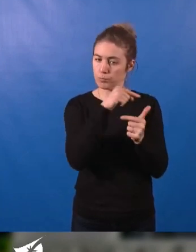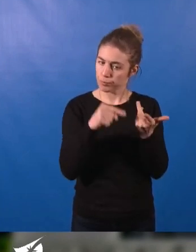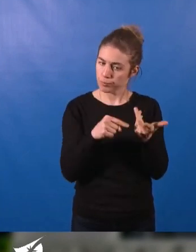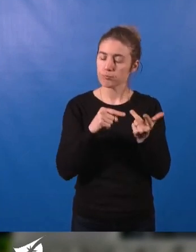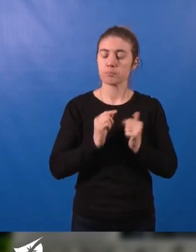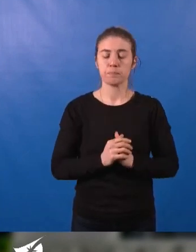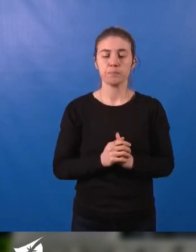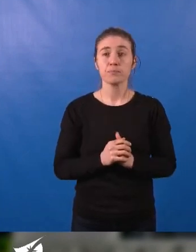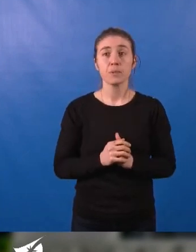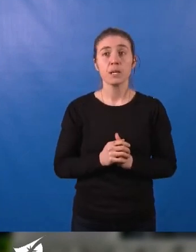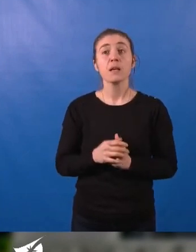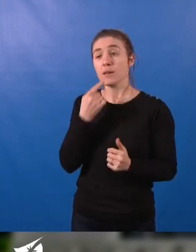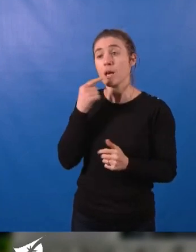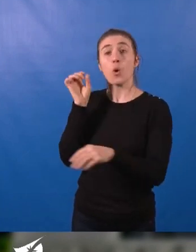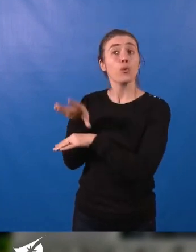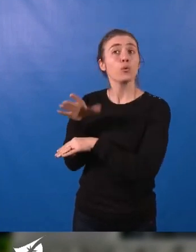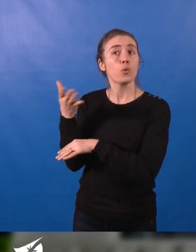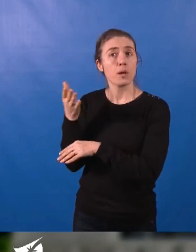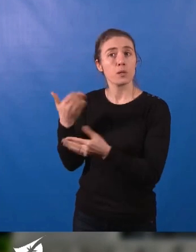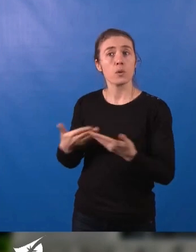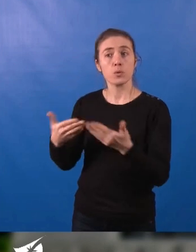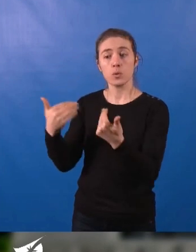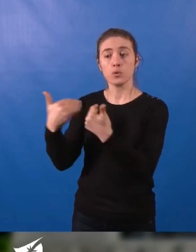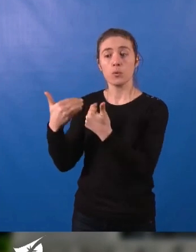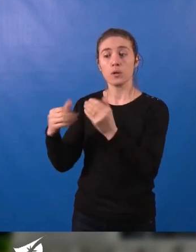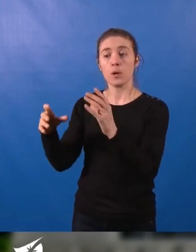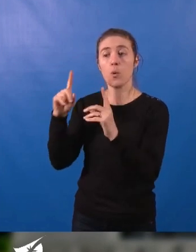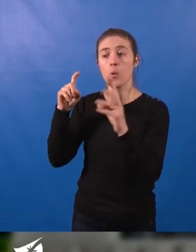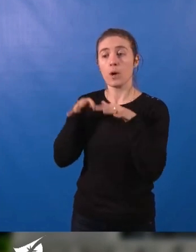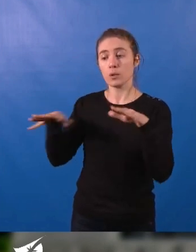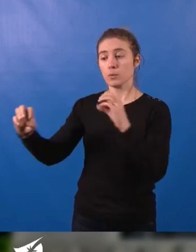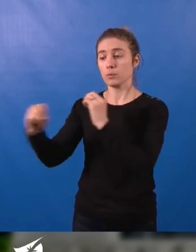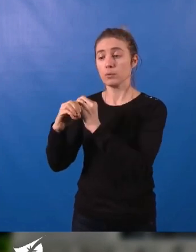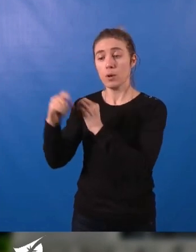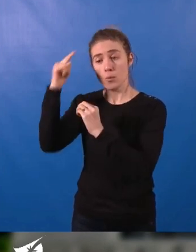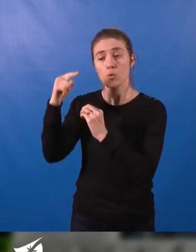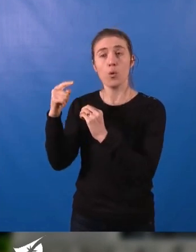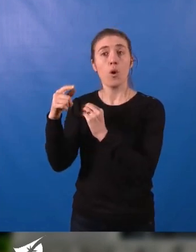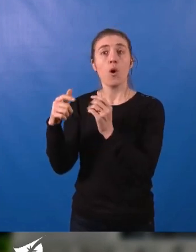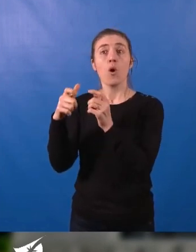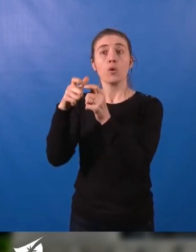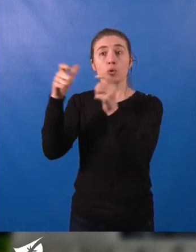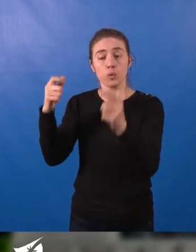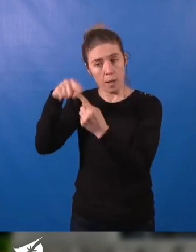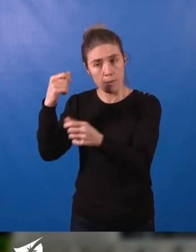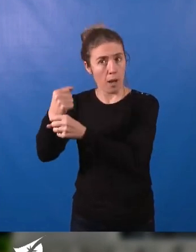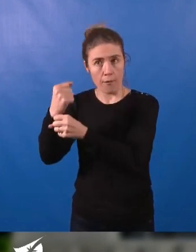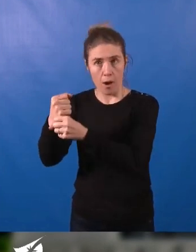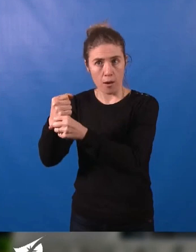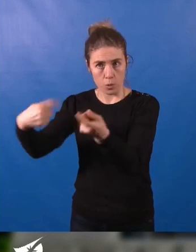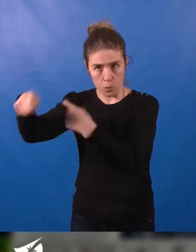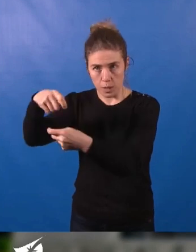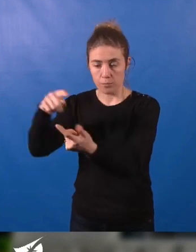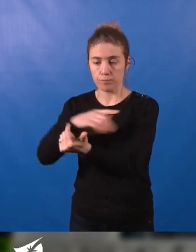par principe exclu notamment les demandes de raccordement concernant des parcelles ou constructions affectées à des activités économiques,